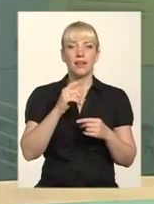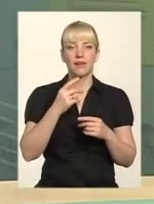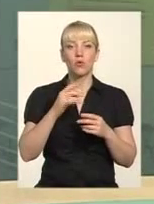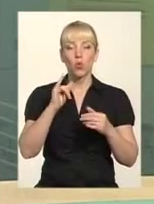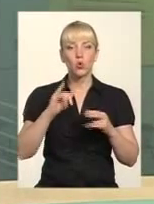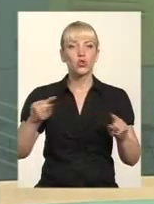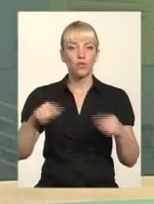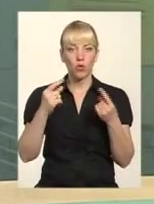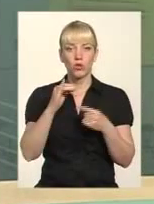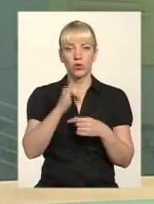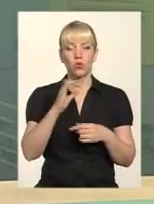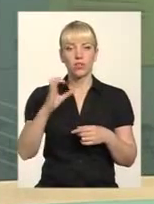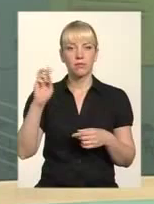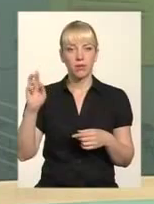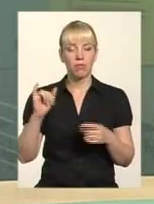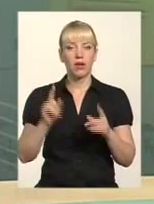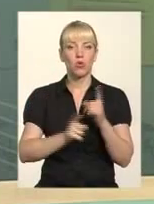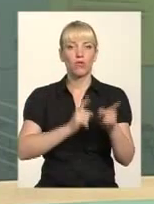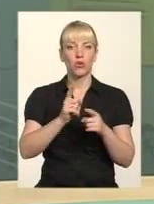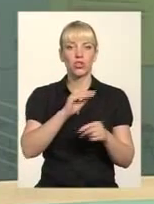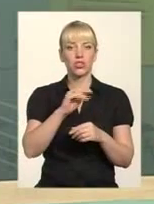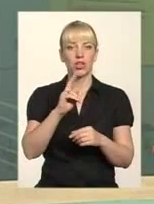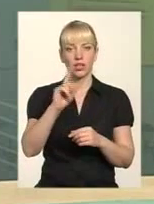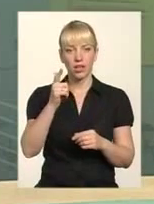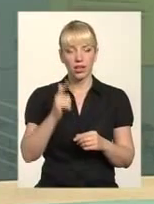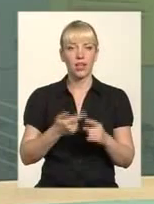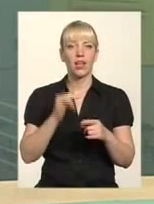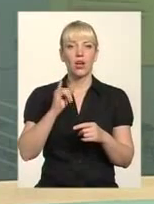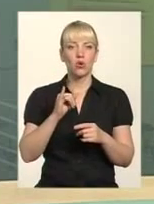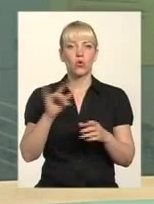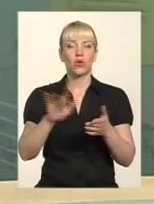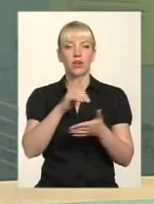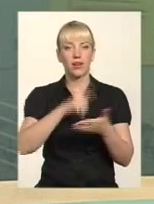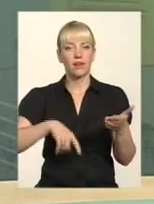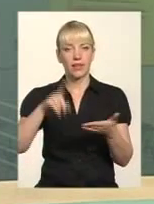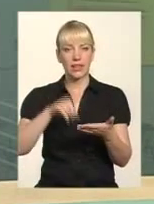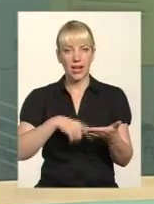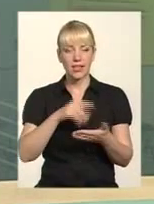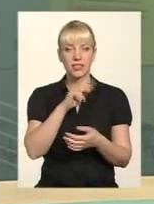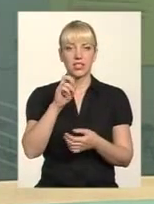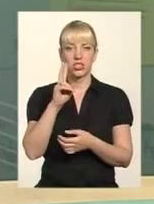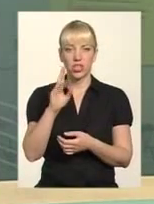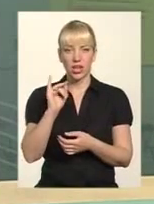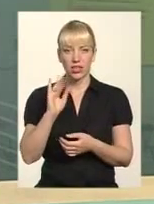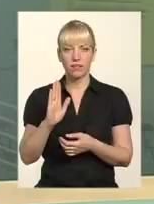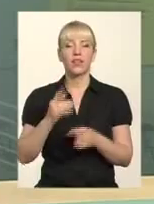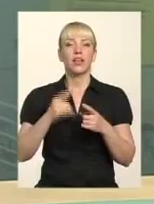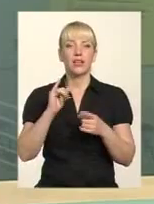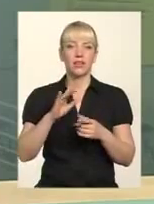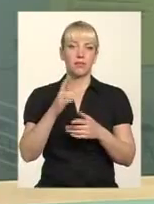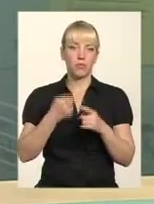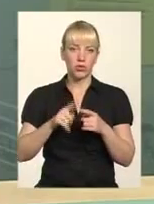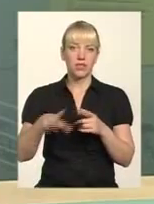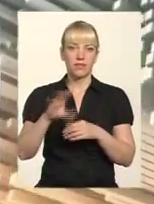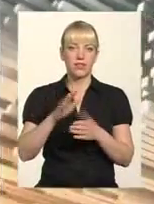ОСББ, у реформуванні житлово-комунальної сфери, ліквідації жеків. Про це все далі, але спочатку